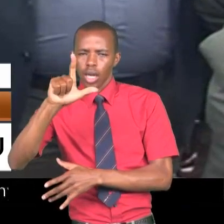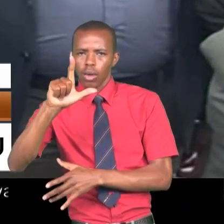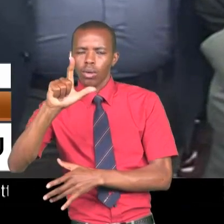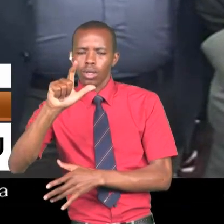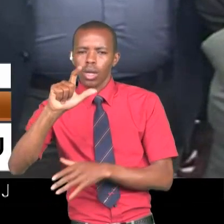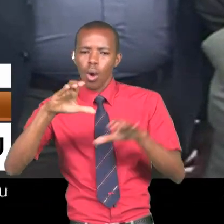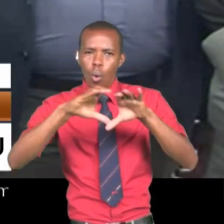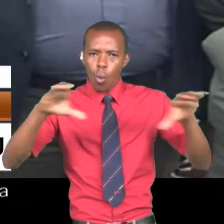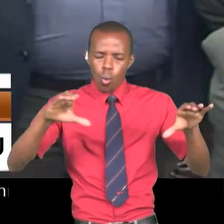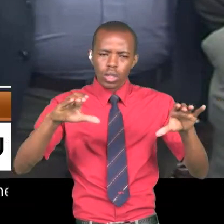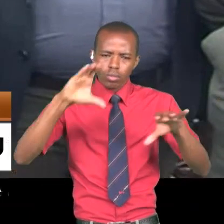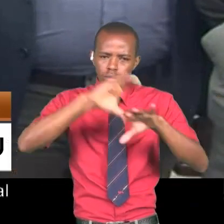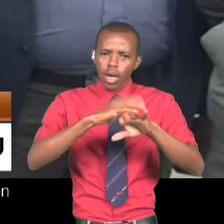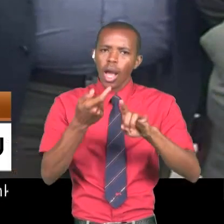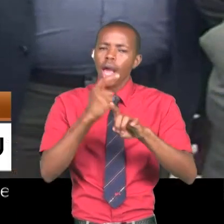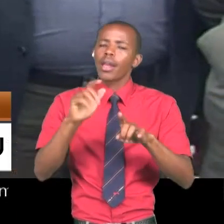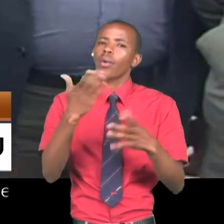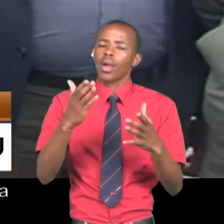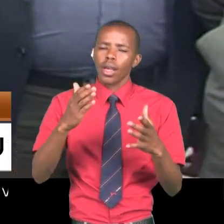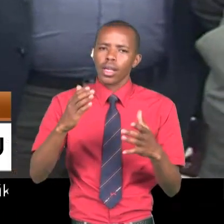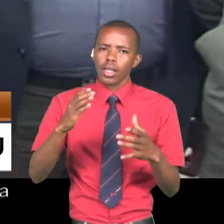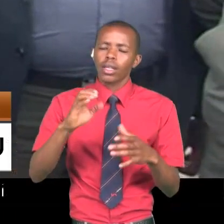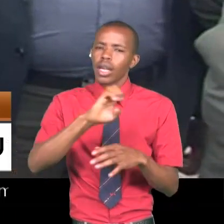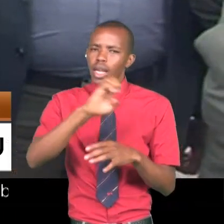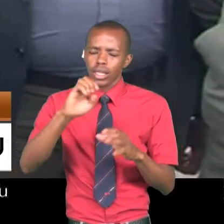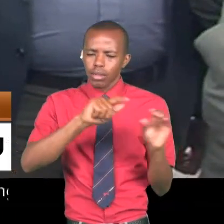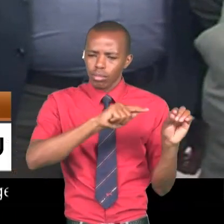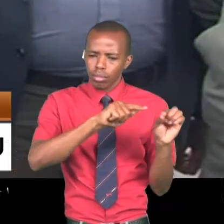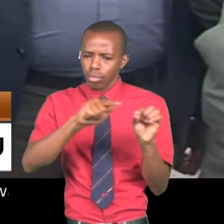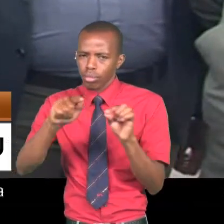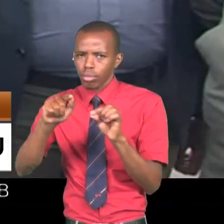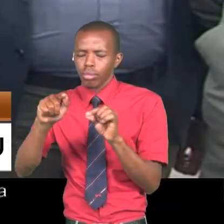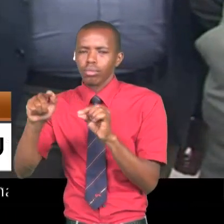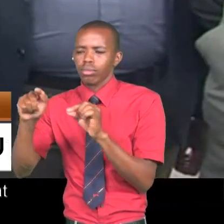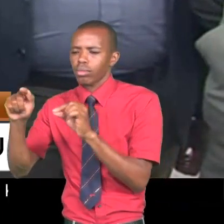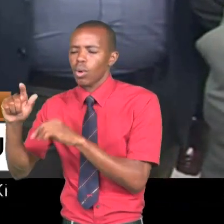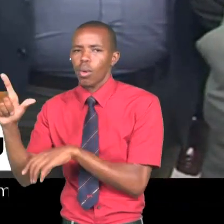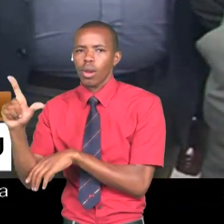East. Ikipitia maralal. Ikielekea Semusa laikipia.